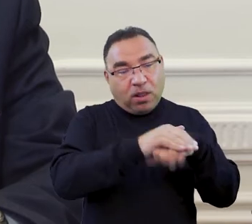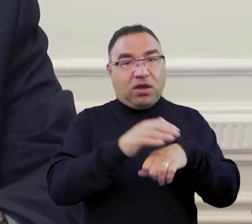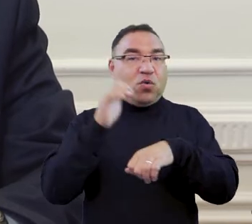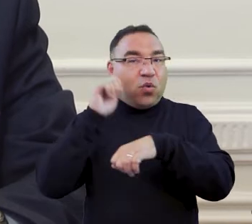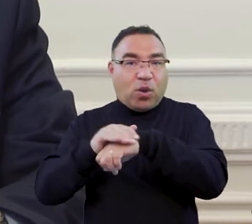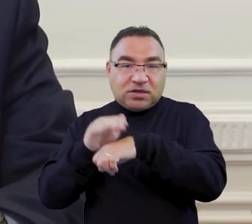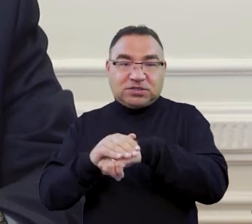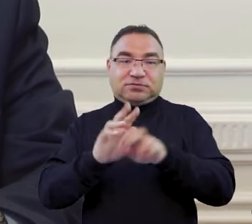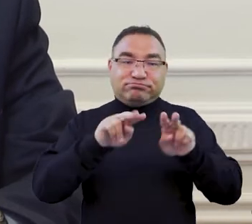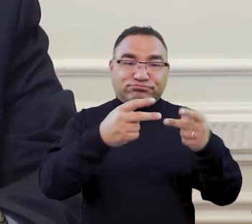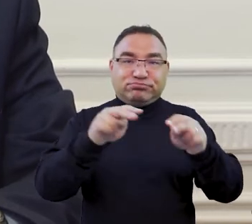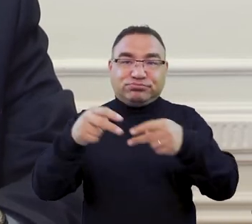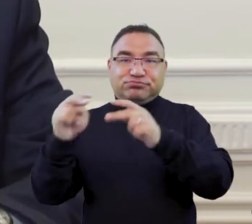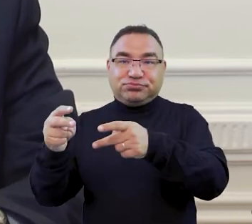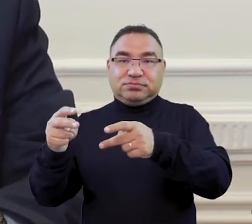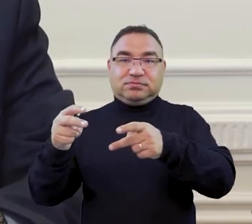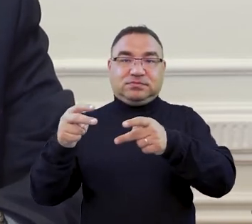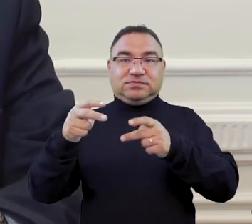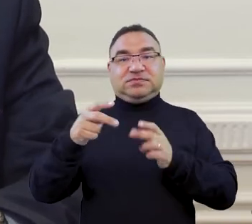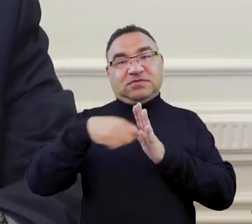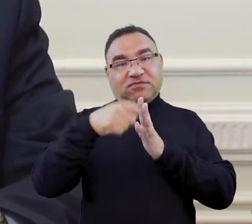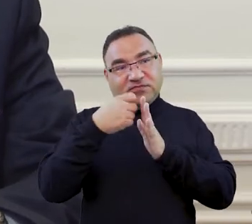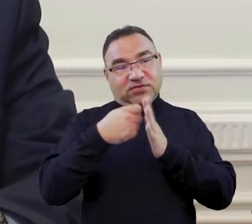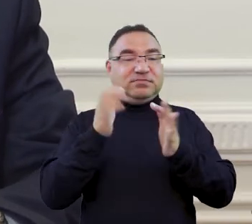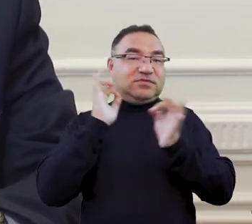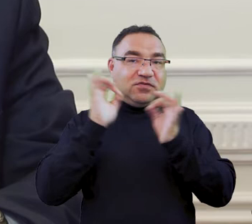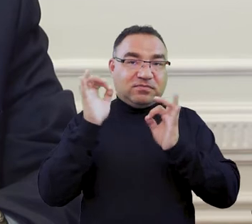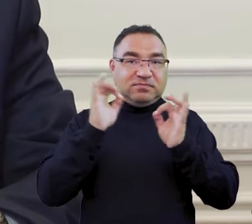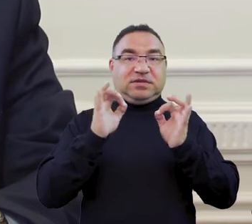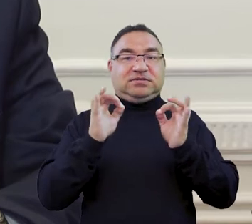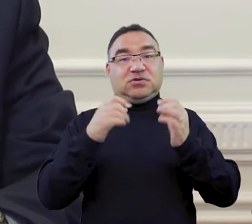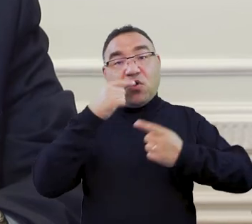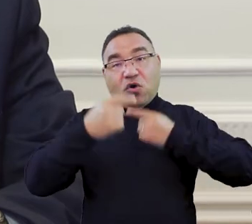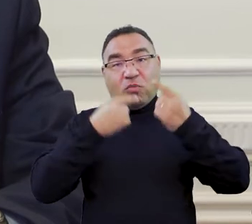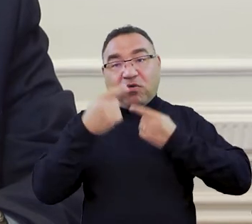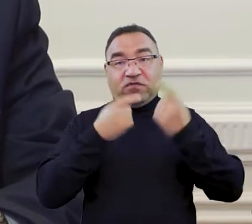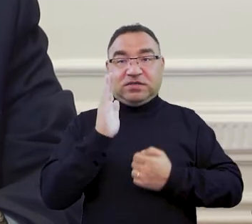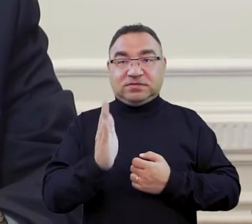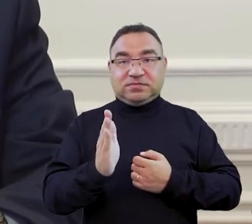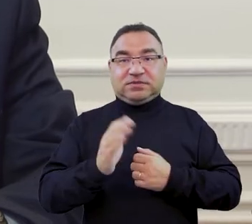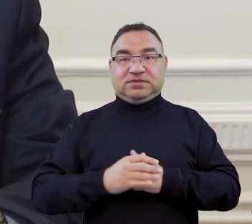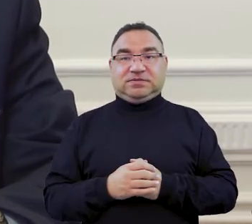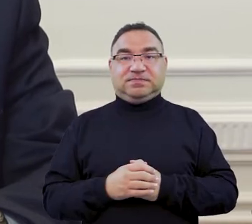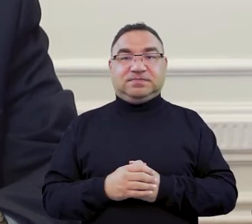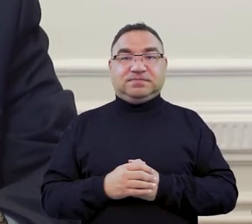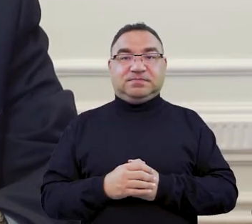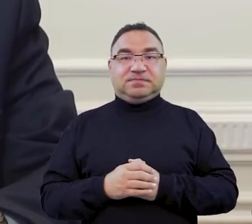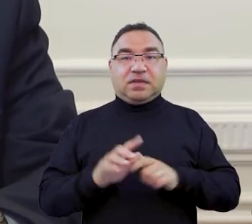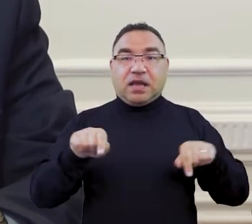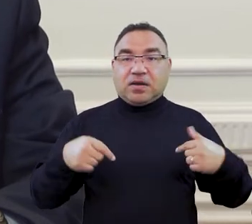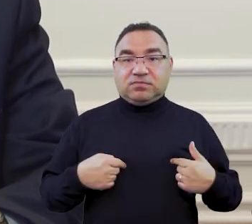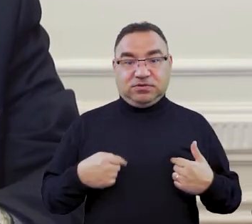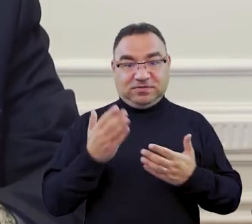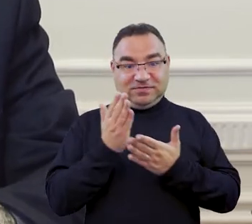swoim koleżankom, kolegom przekazali te informacje, o których będzie dzisiaj mowa. Bo